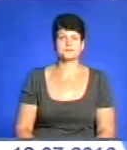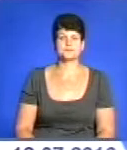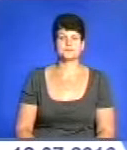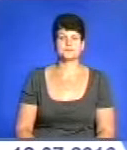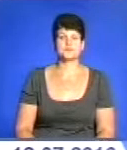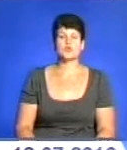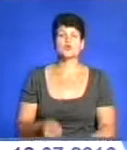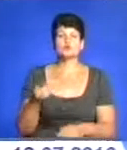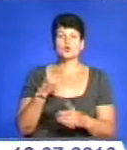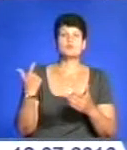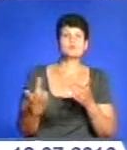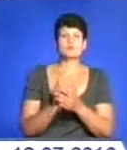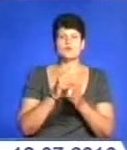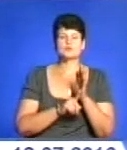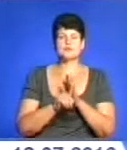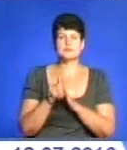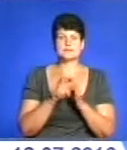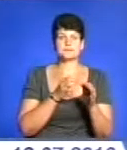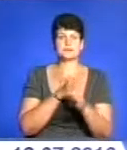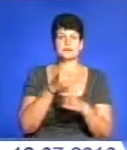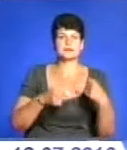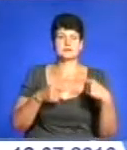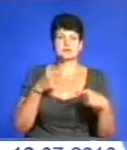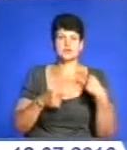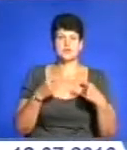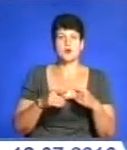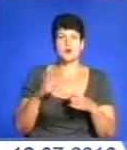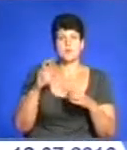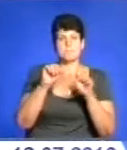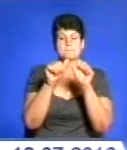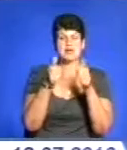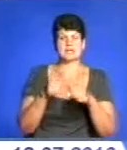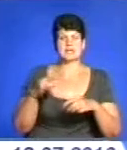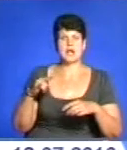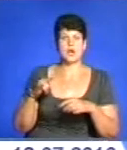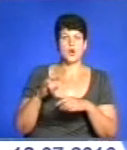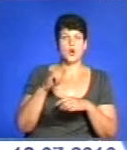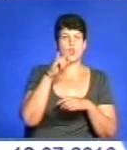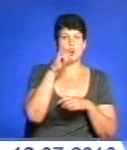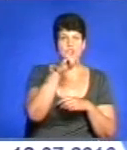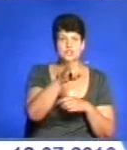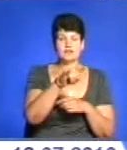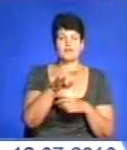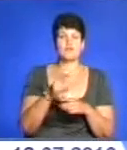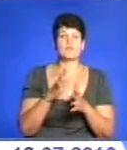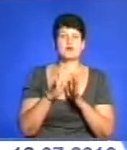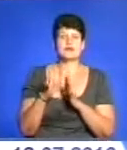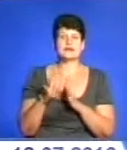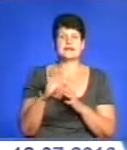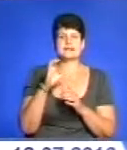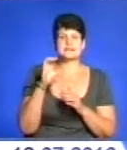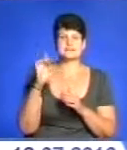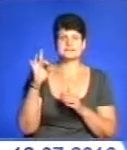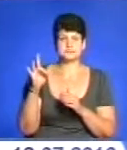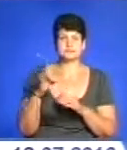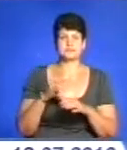У Тернополі знову розпочалася дискусія щодо пам'ятника льотчикам-визволителям у парку національного відродження. Радянський літак МІГ-17